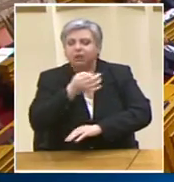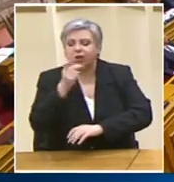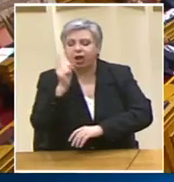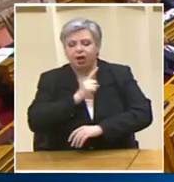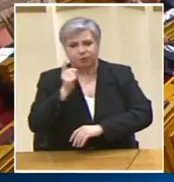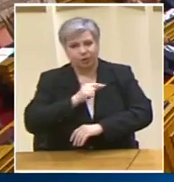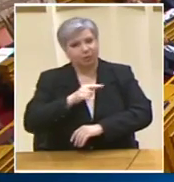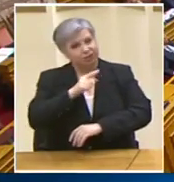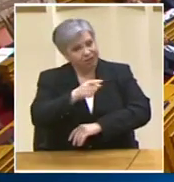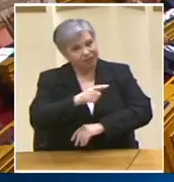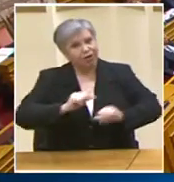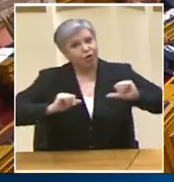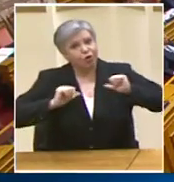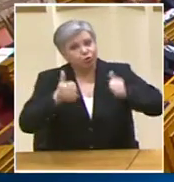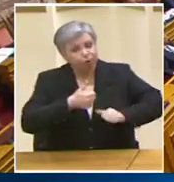μιλάτε.